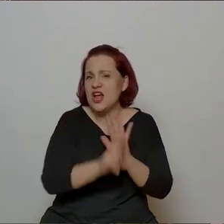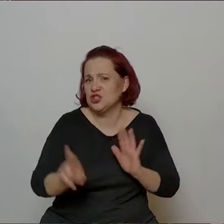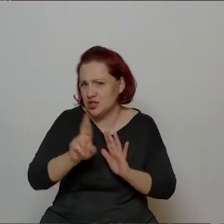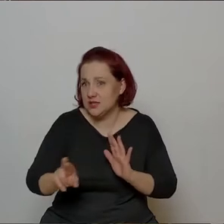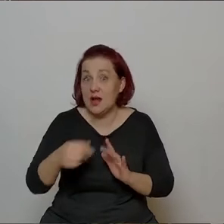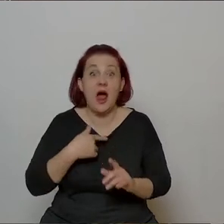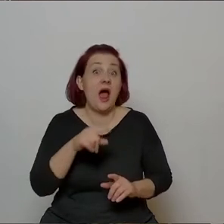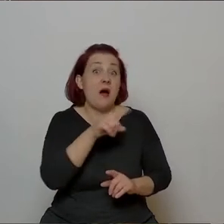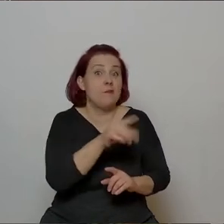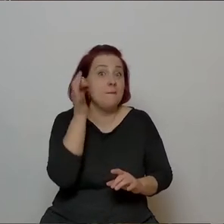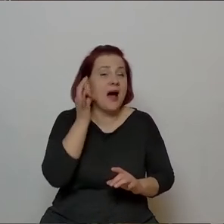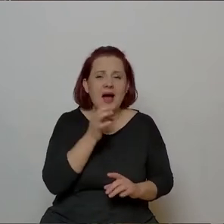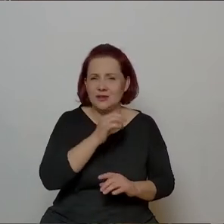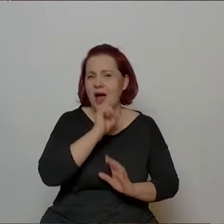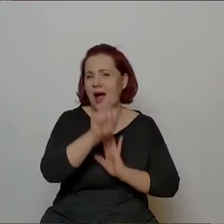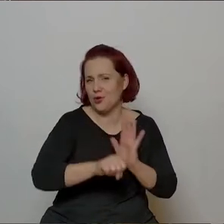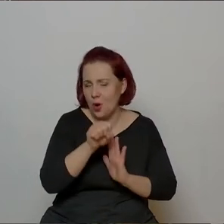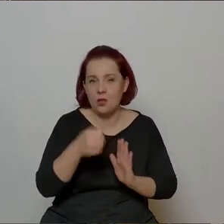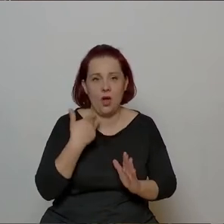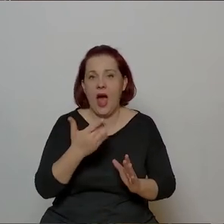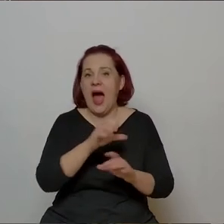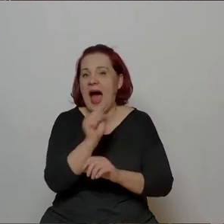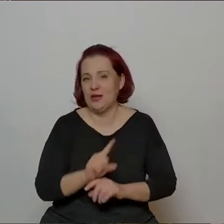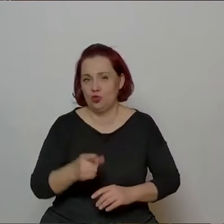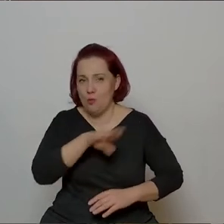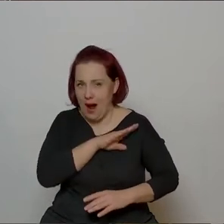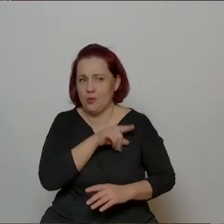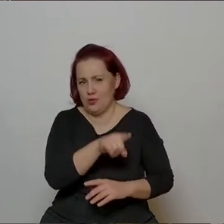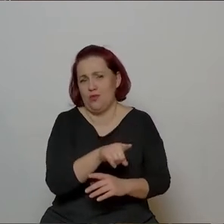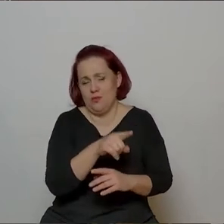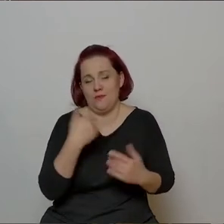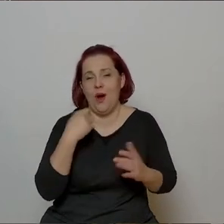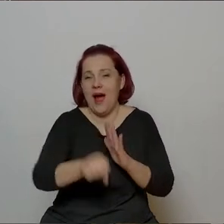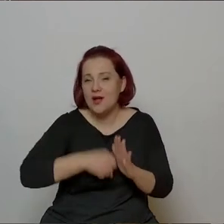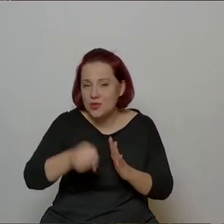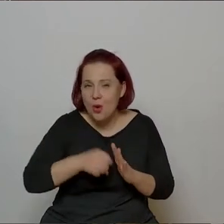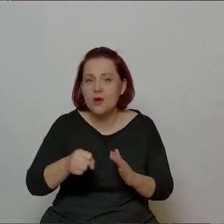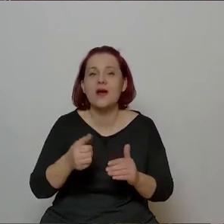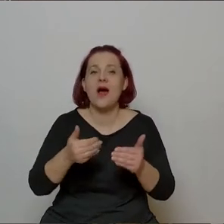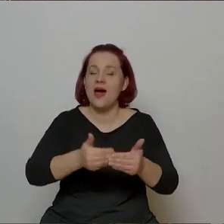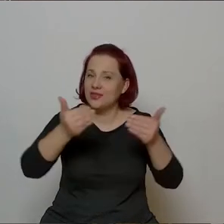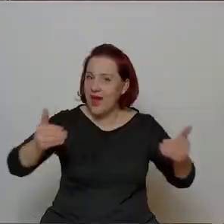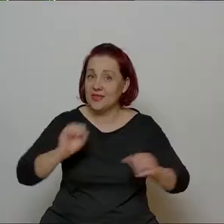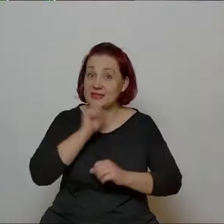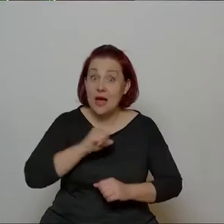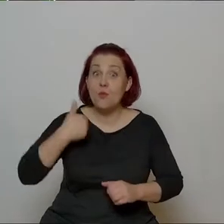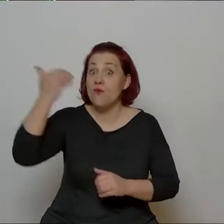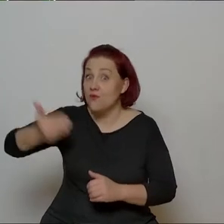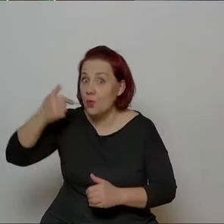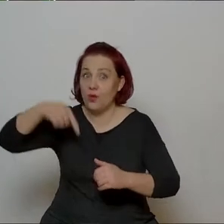aktorka. Do śmierci właściwie była aktorką teatru starego i wykładała na naszej krakowskiej uczelni.